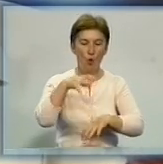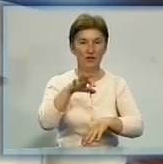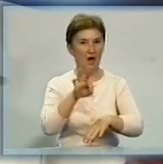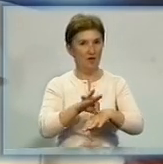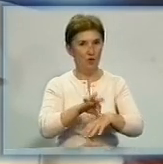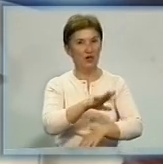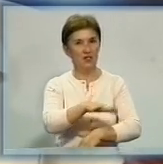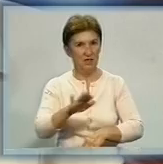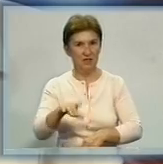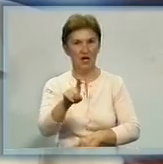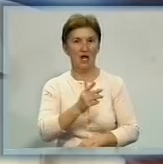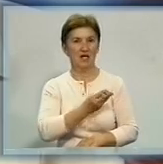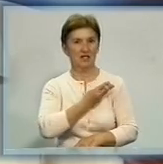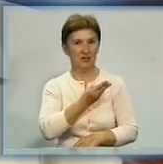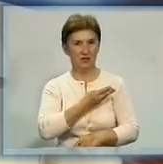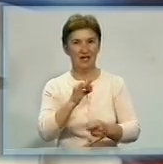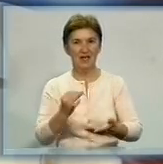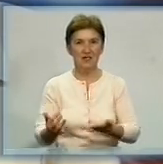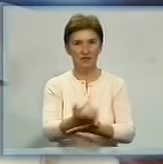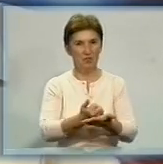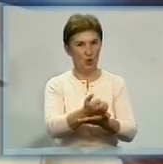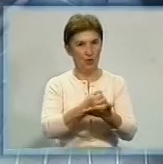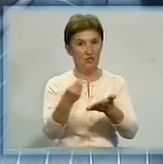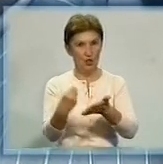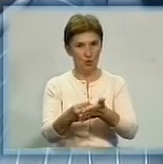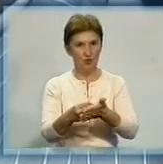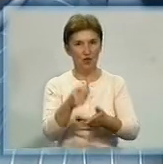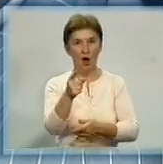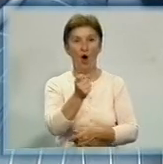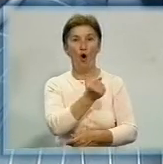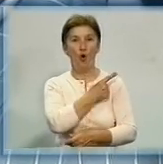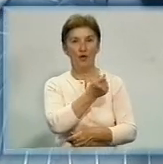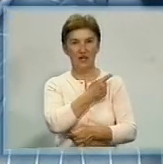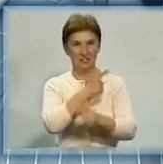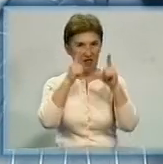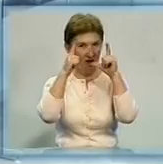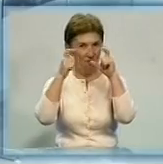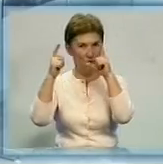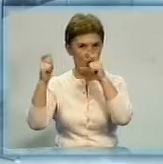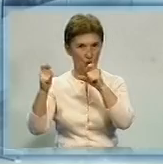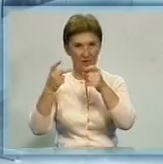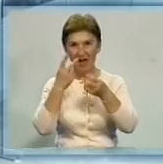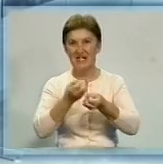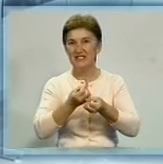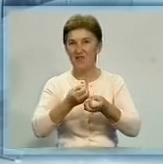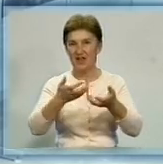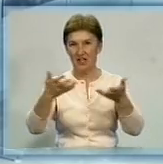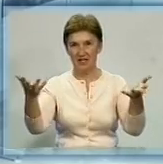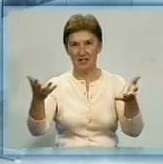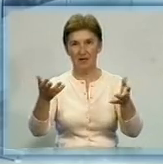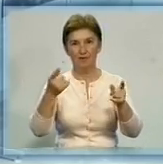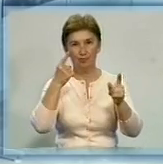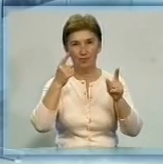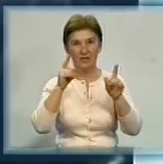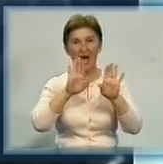їхнє лікування ініціатор експозиції і збирають гроші. Автор робіт – одеський фотограф Борис Бухман. Світлини, виконані у жанрі репортажу,